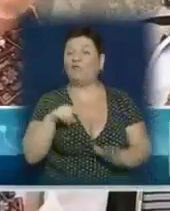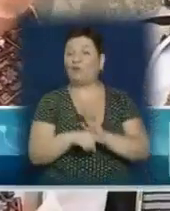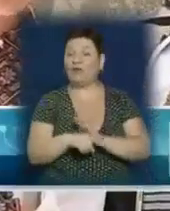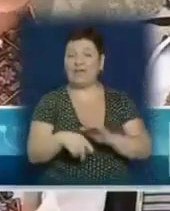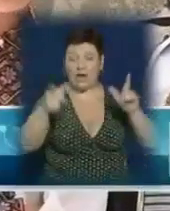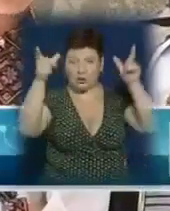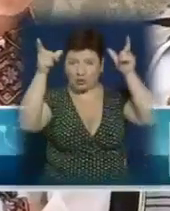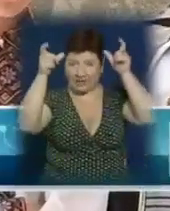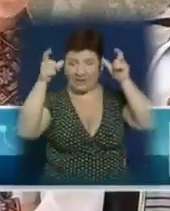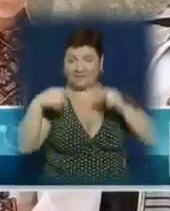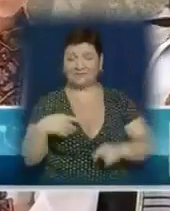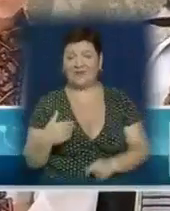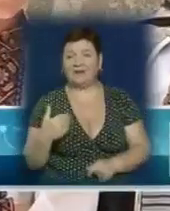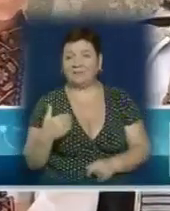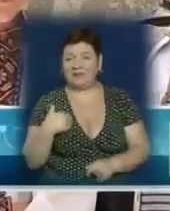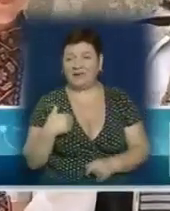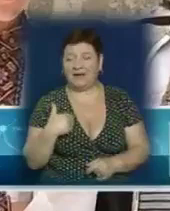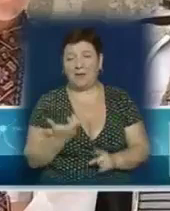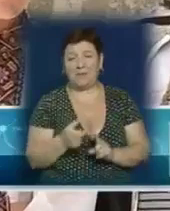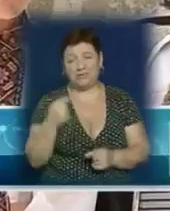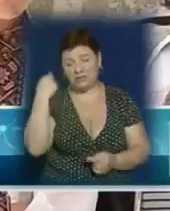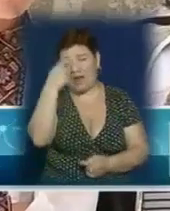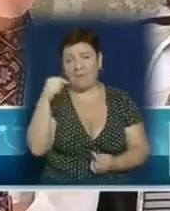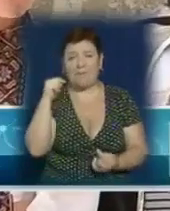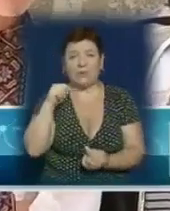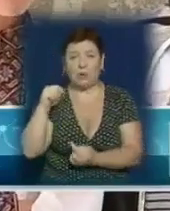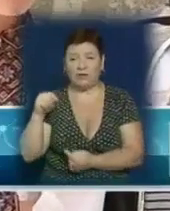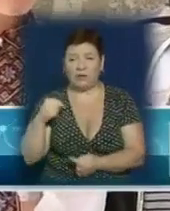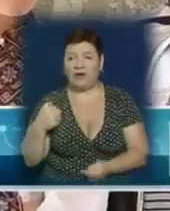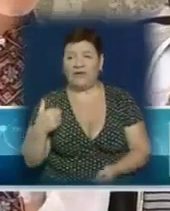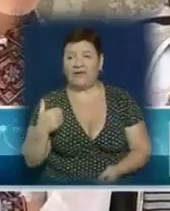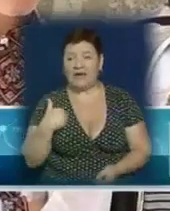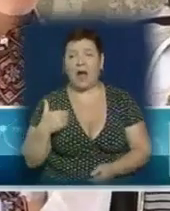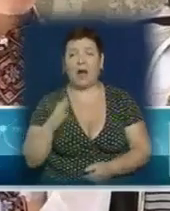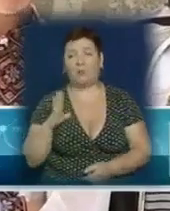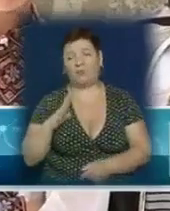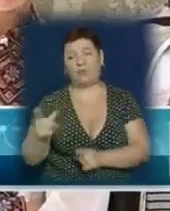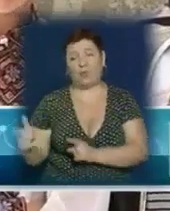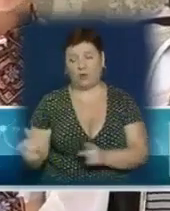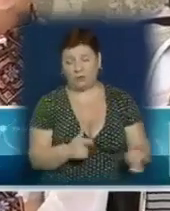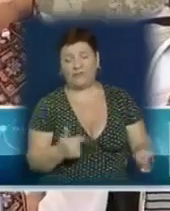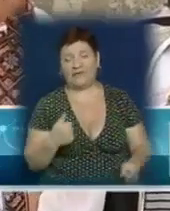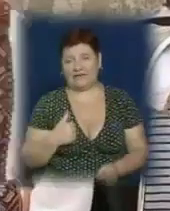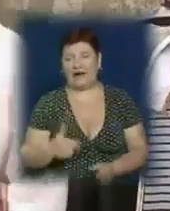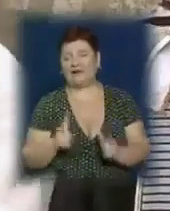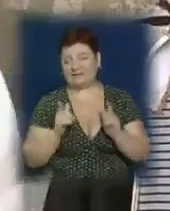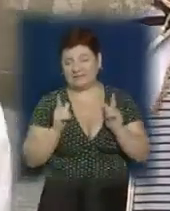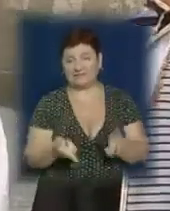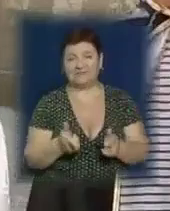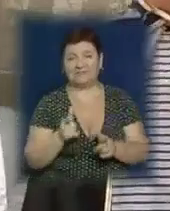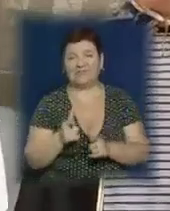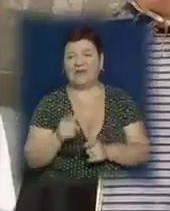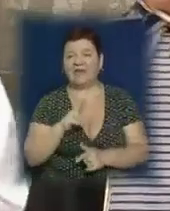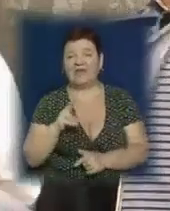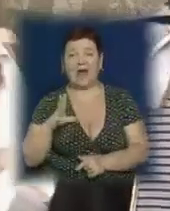тому що ролі чорта мені дуже підходили. У мене був одразу і парик. Я був готовий. Я одразу захотів бути, коли я чув. Я знав,